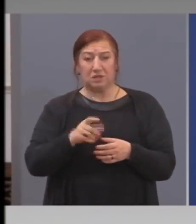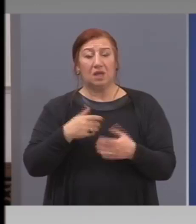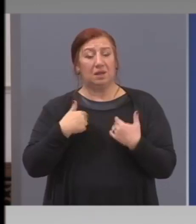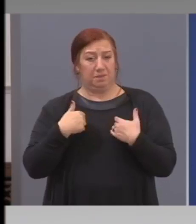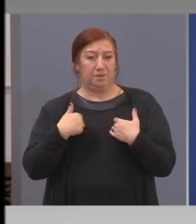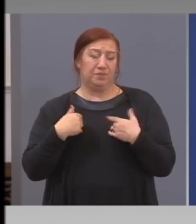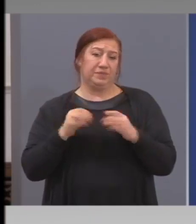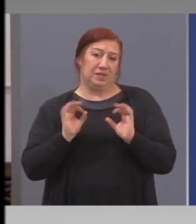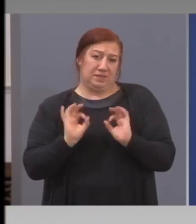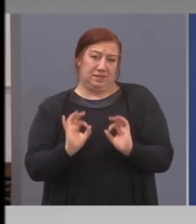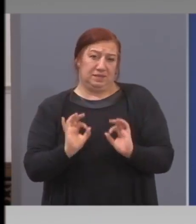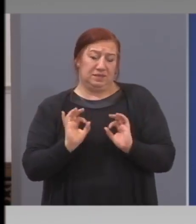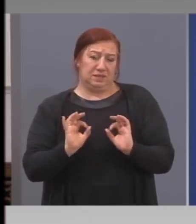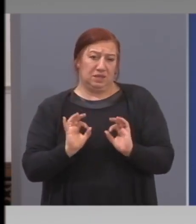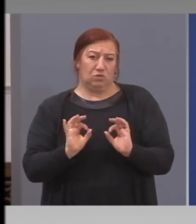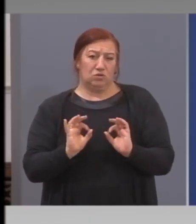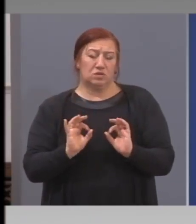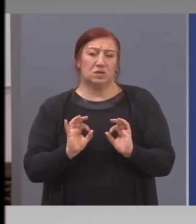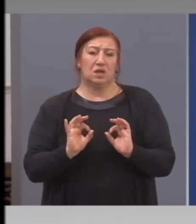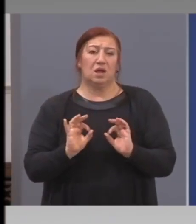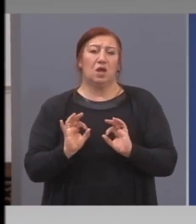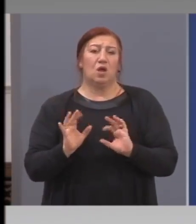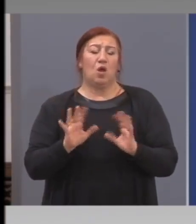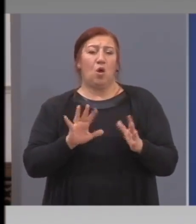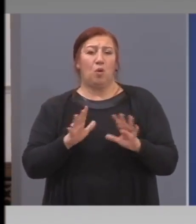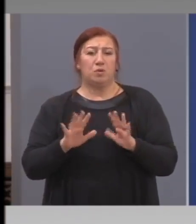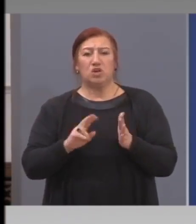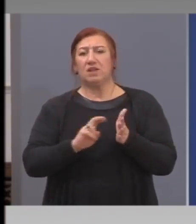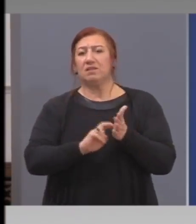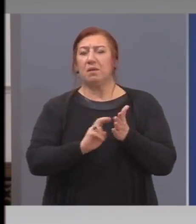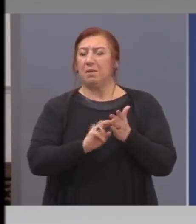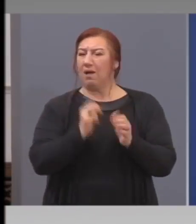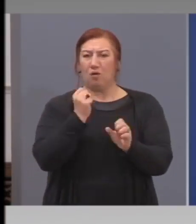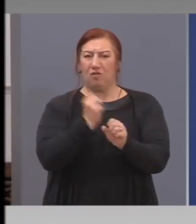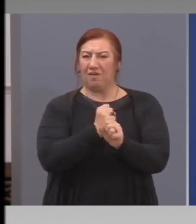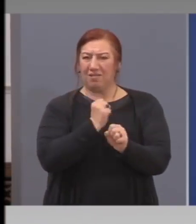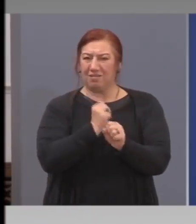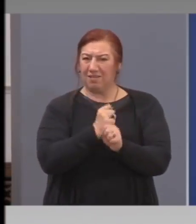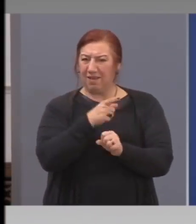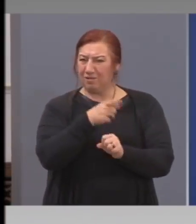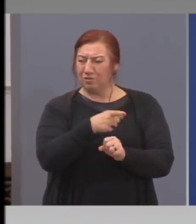сигурност обичайната банкова дейност, която е свързана с